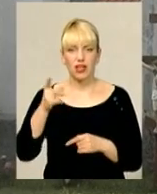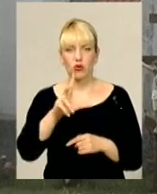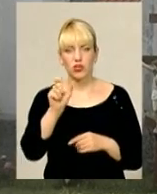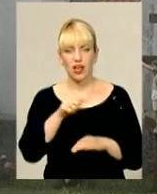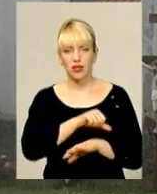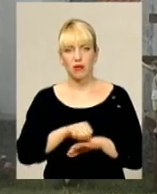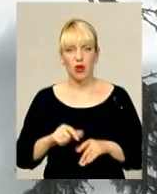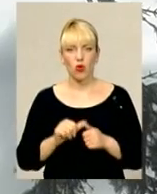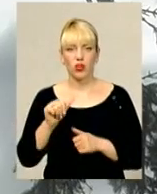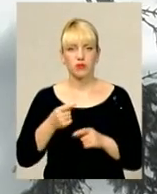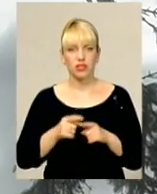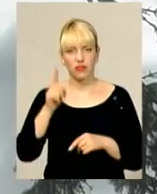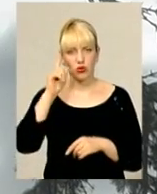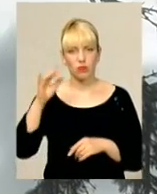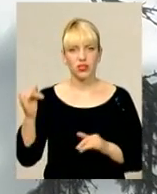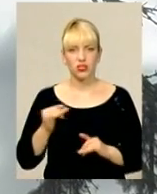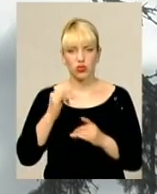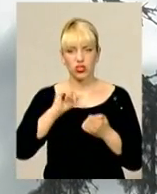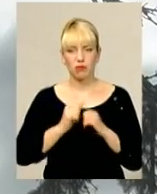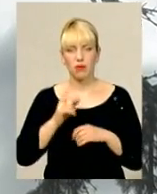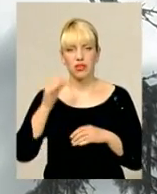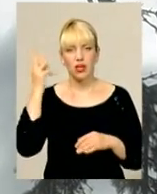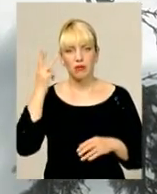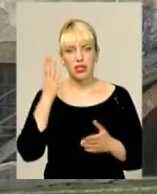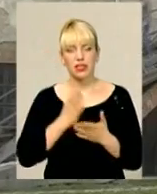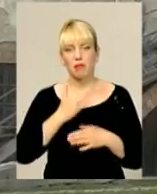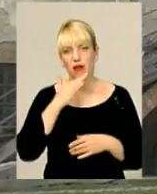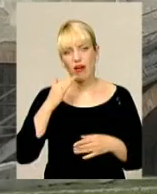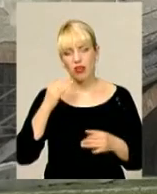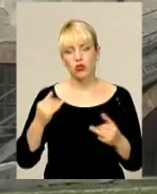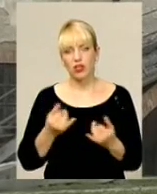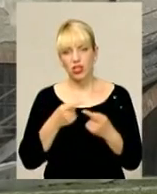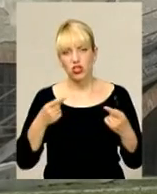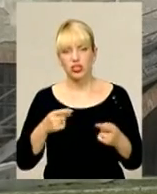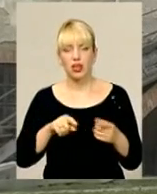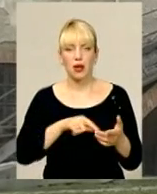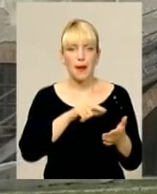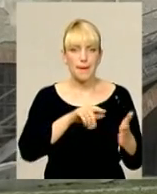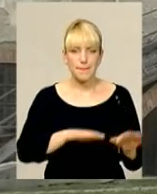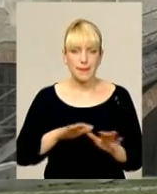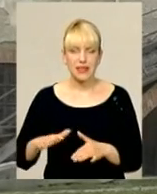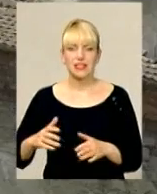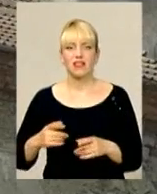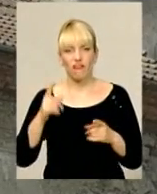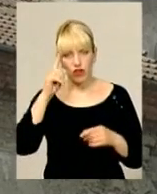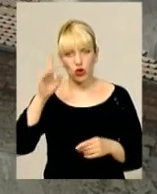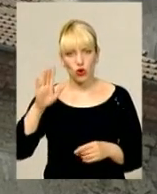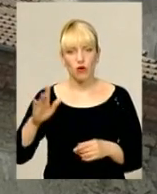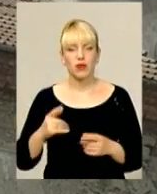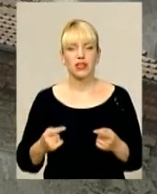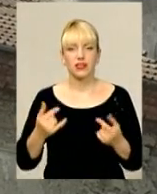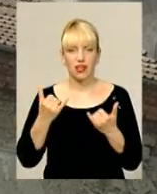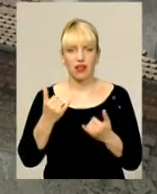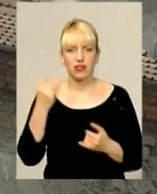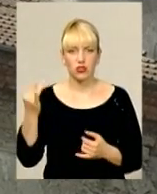межами. Та окрім цих відомих історичних пам'яток, на Хмельниччині є чимало інших місць, менш відомих та не менш вагомих для становлення історії